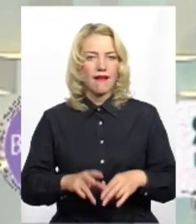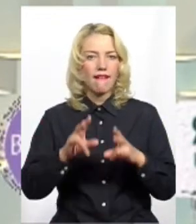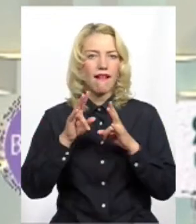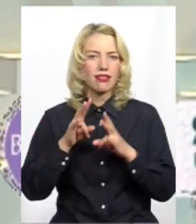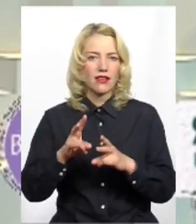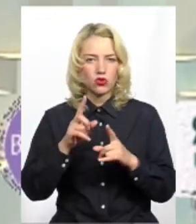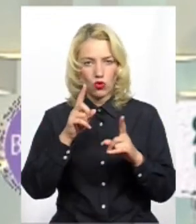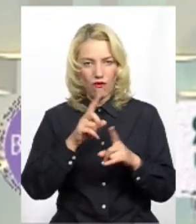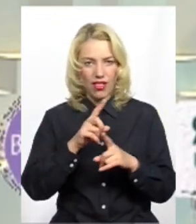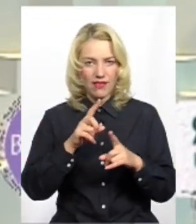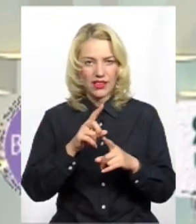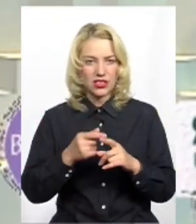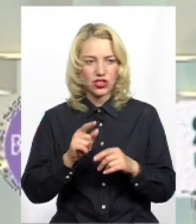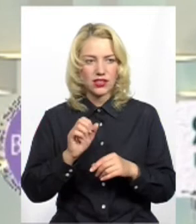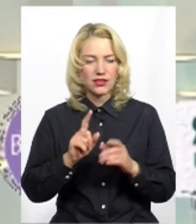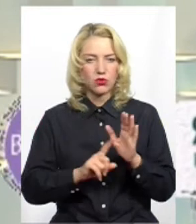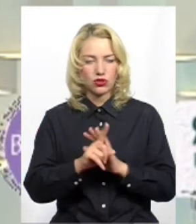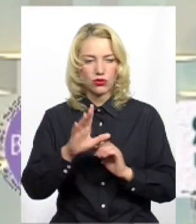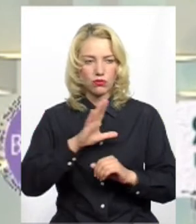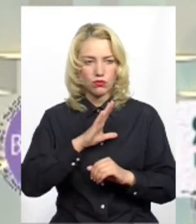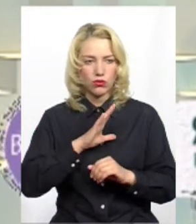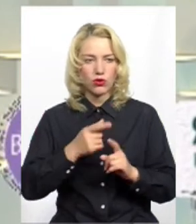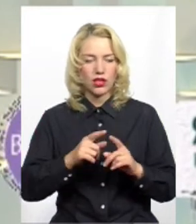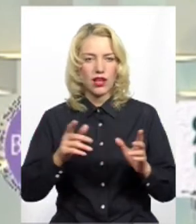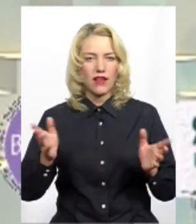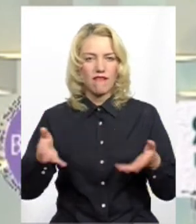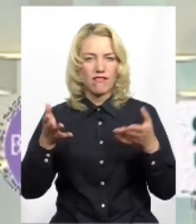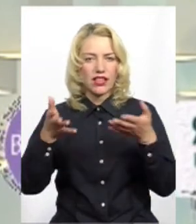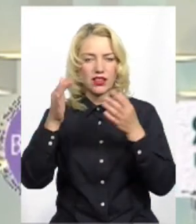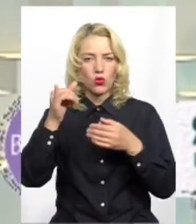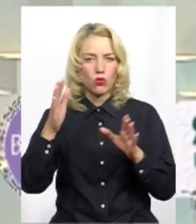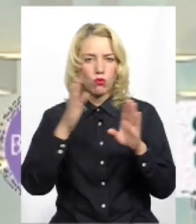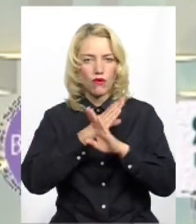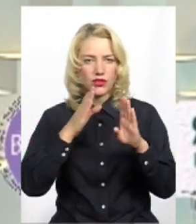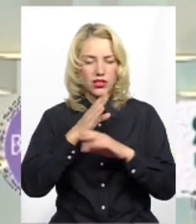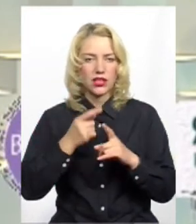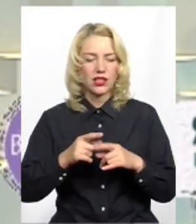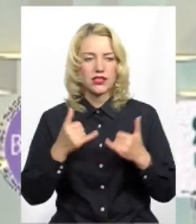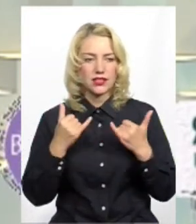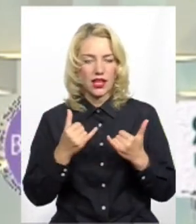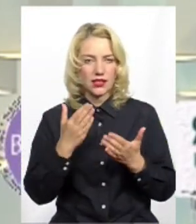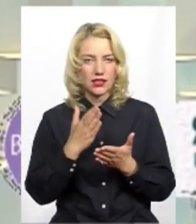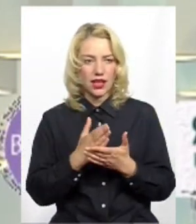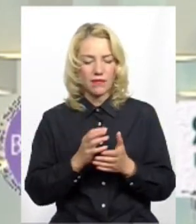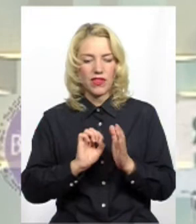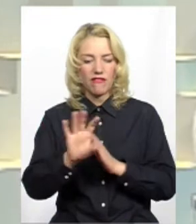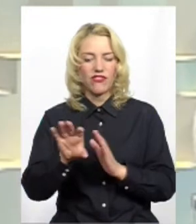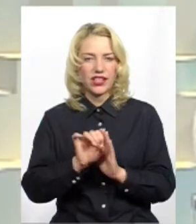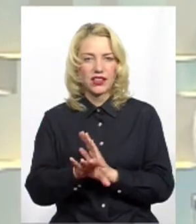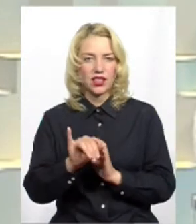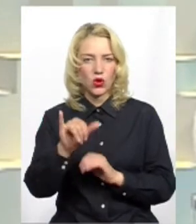катастрофа невеличка. Спочатку були викиди у повітря, в даний момент є викиди